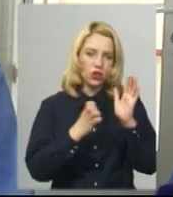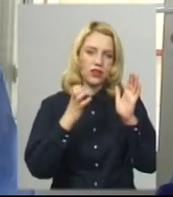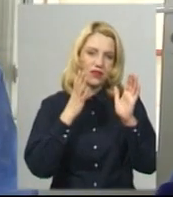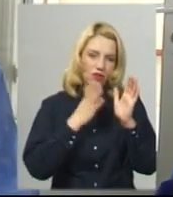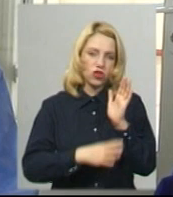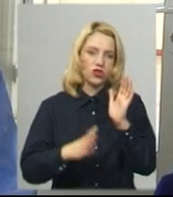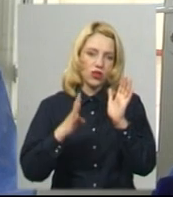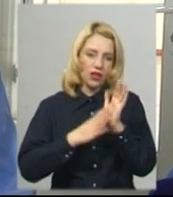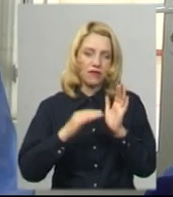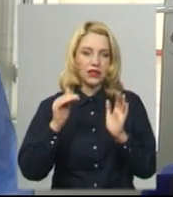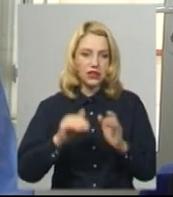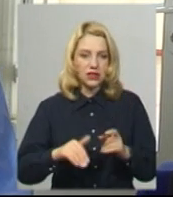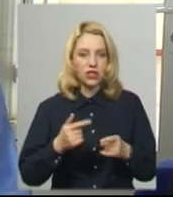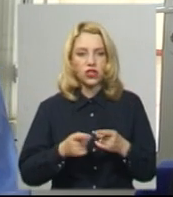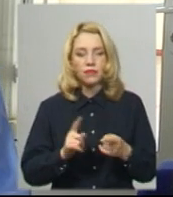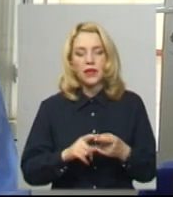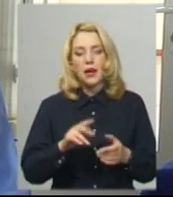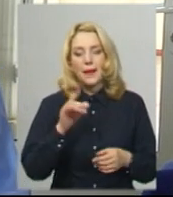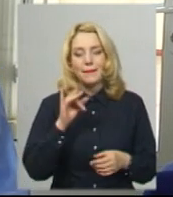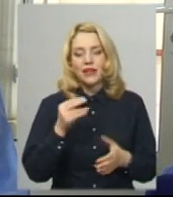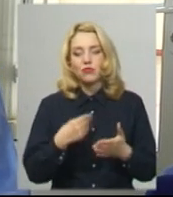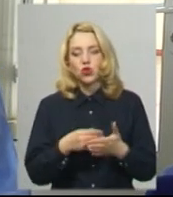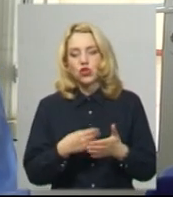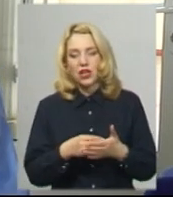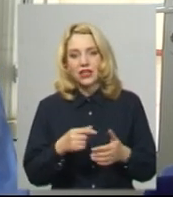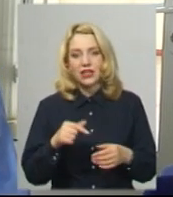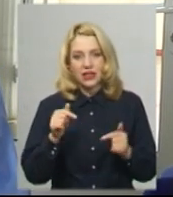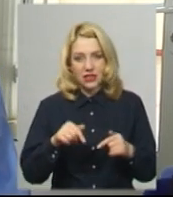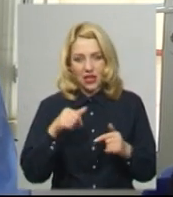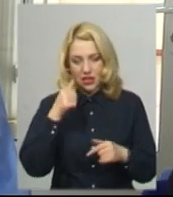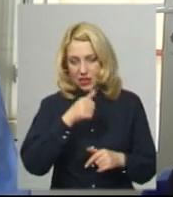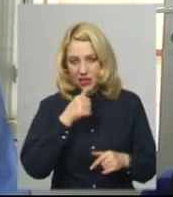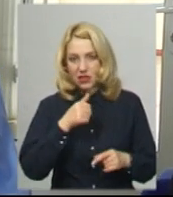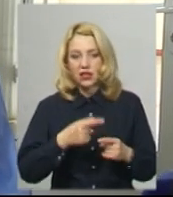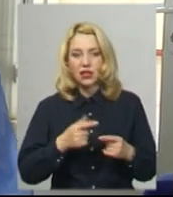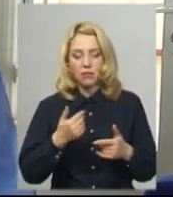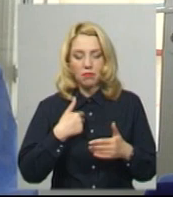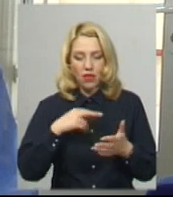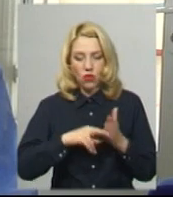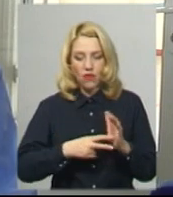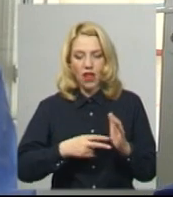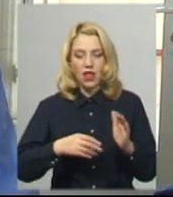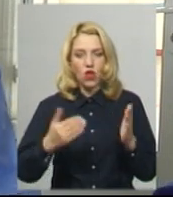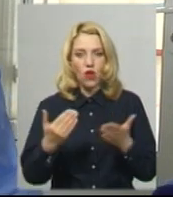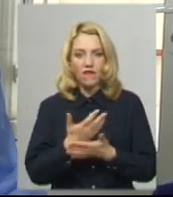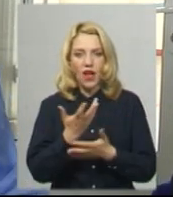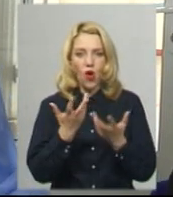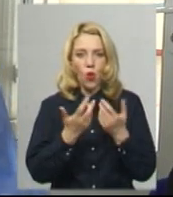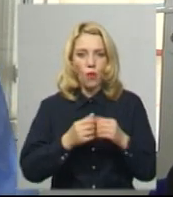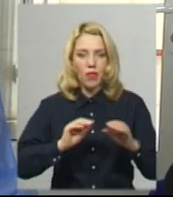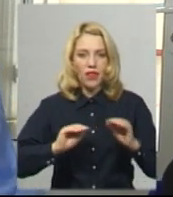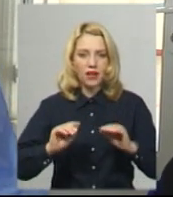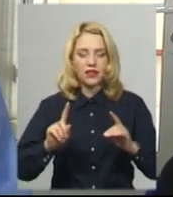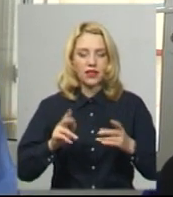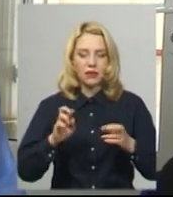плануванні бюджету на 2020 рік ми планували придбання обладнання, яке би нам дало можливість більш